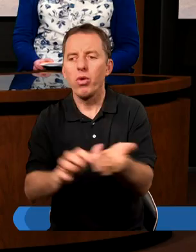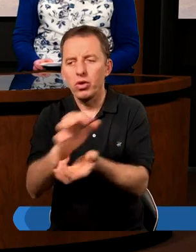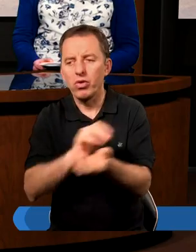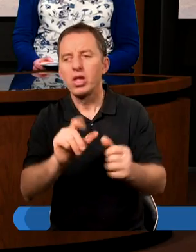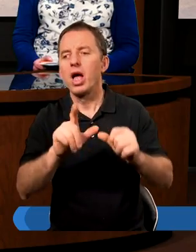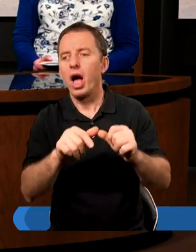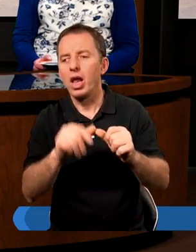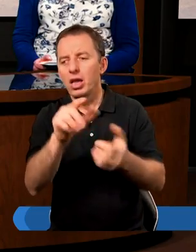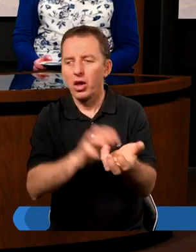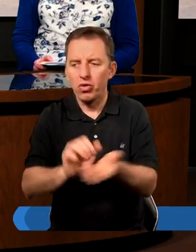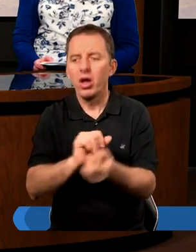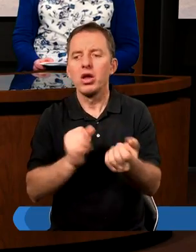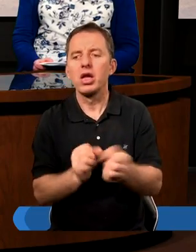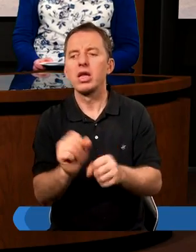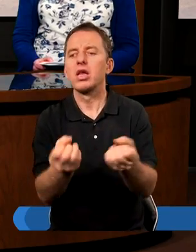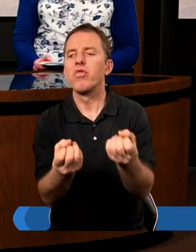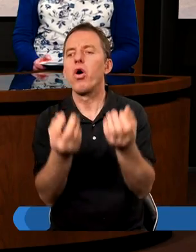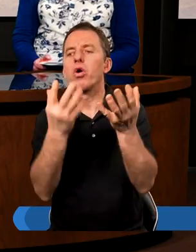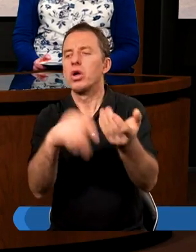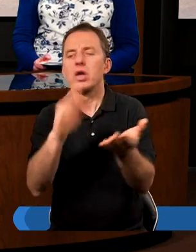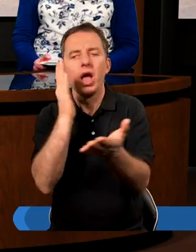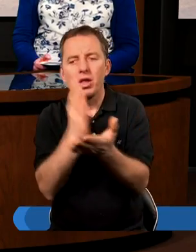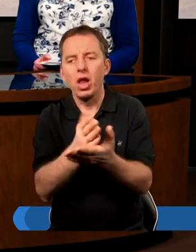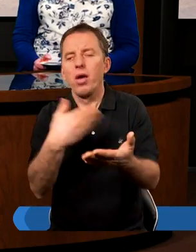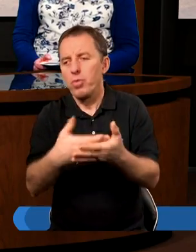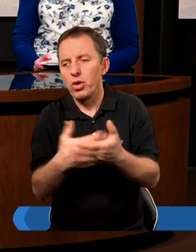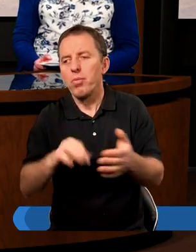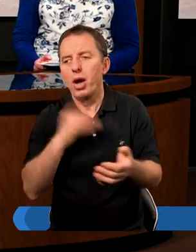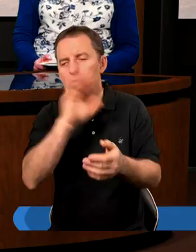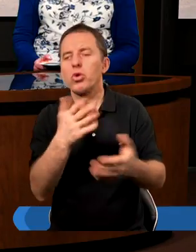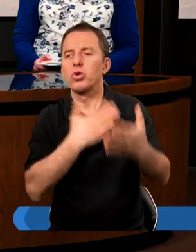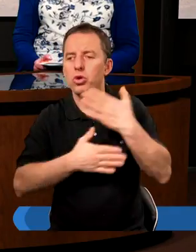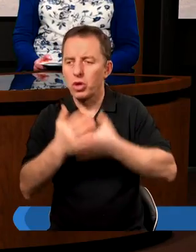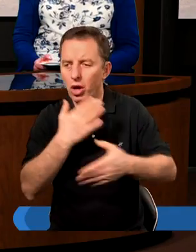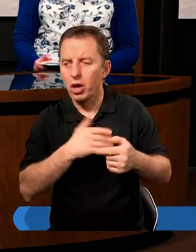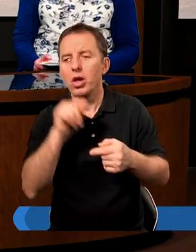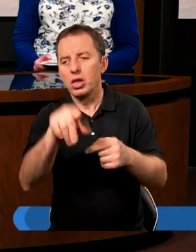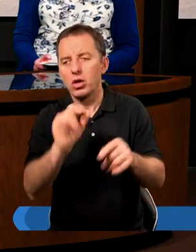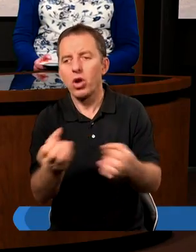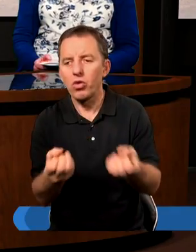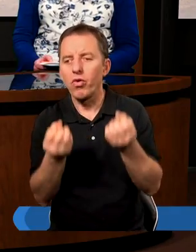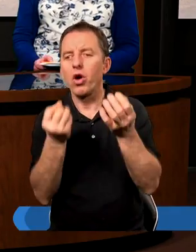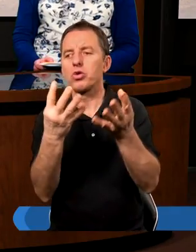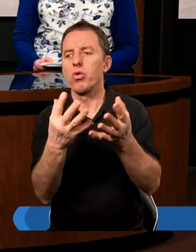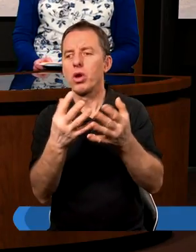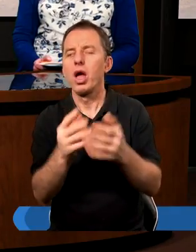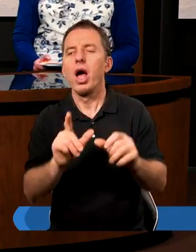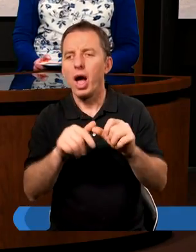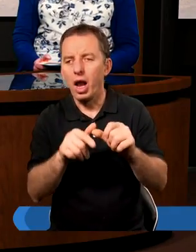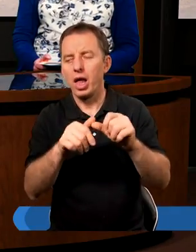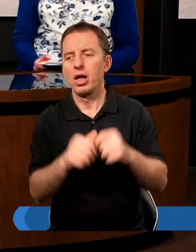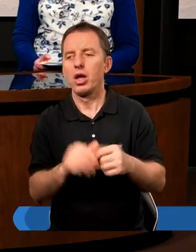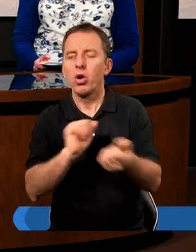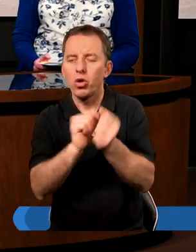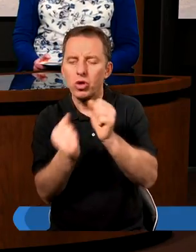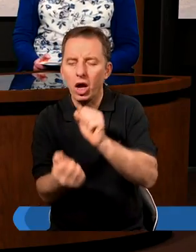ale ten świat jest stworzony nie tylko po to, żeby Pan Bóg się cieszył z tego, co stworzył, ale